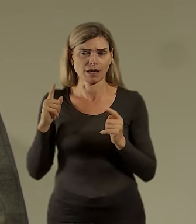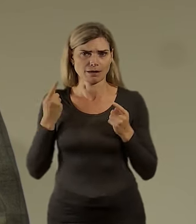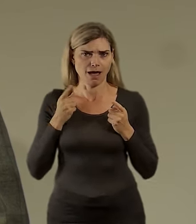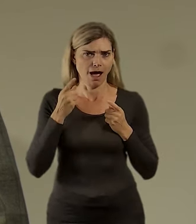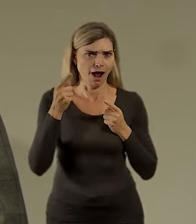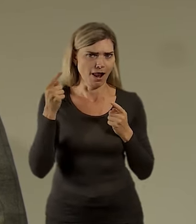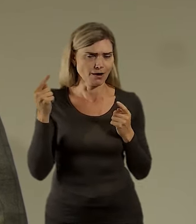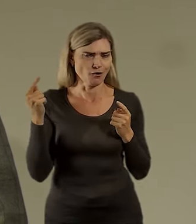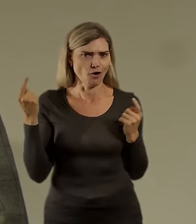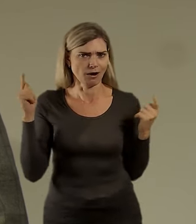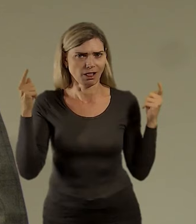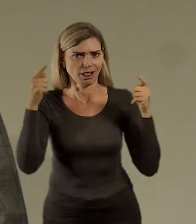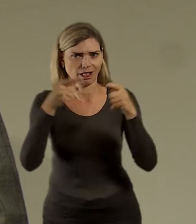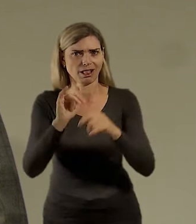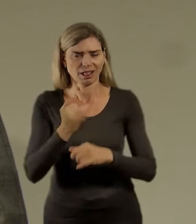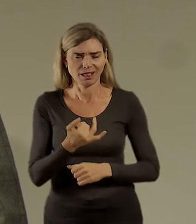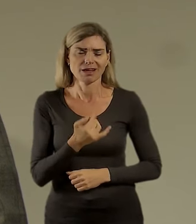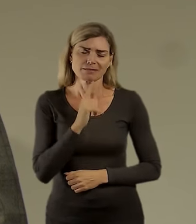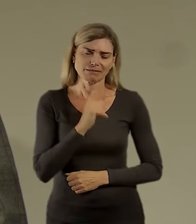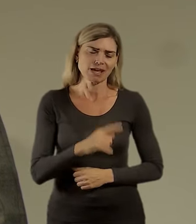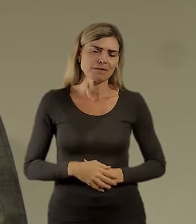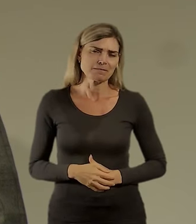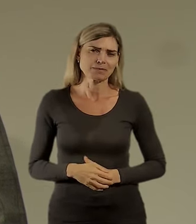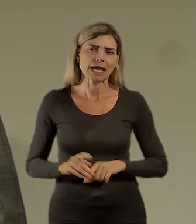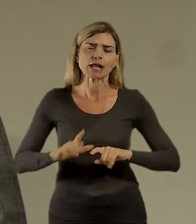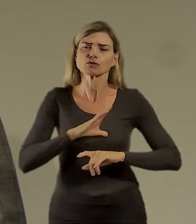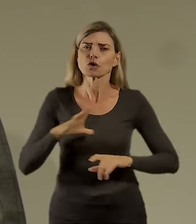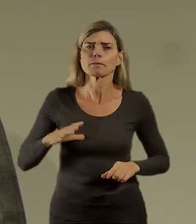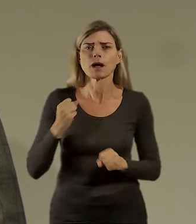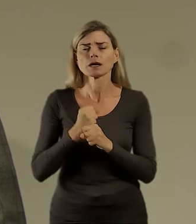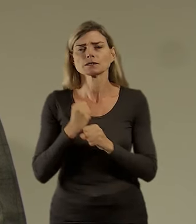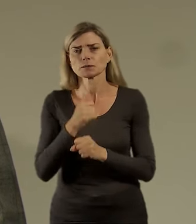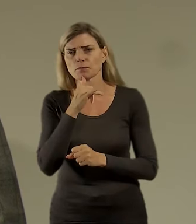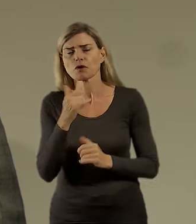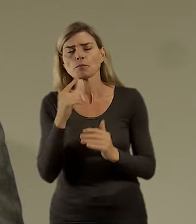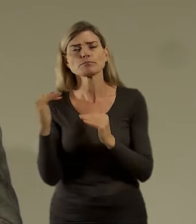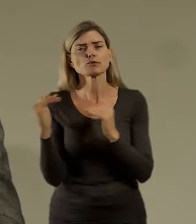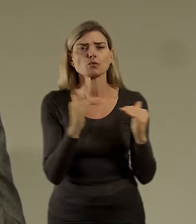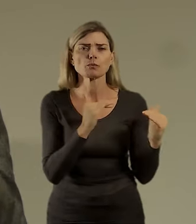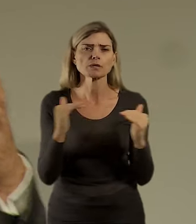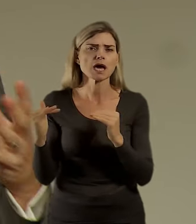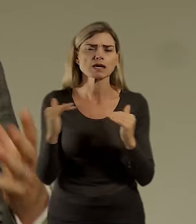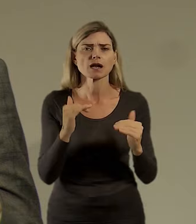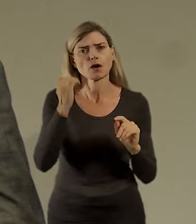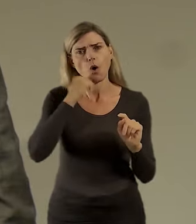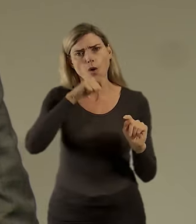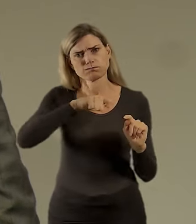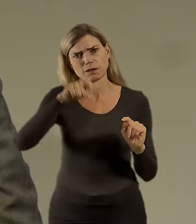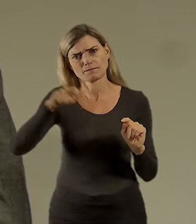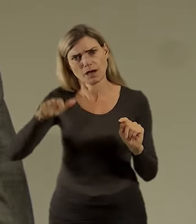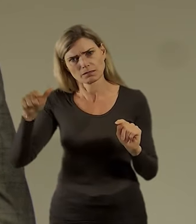Ale ano, tak pokud se bavíme o nějakém jako průměrném obyvateli,